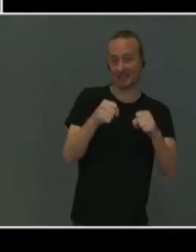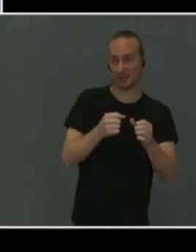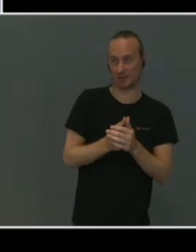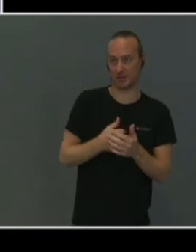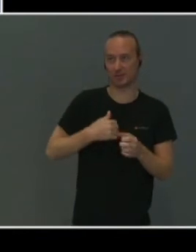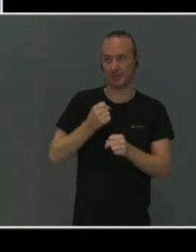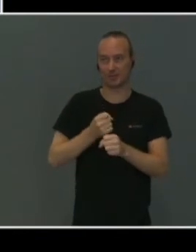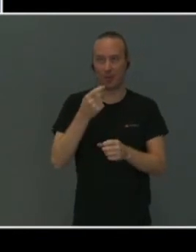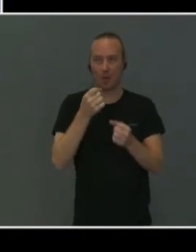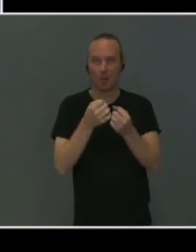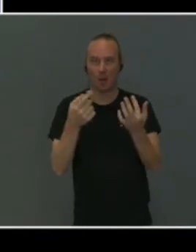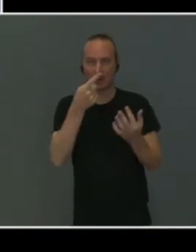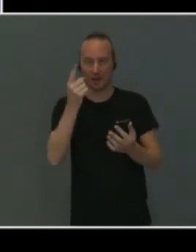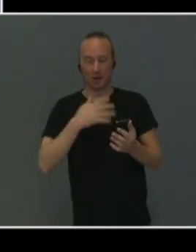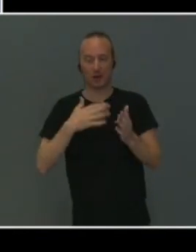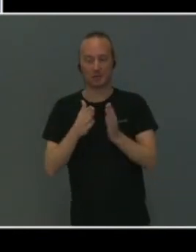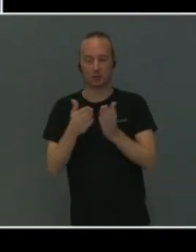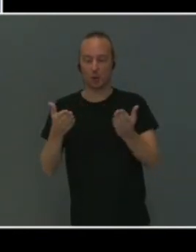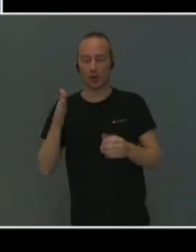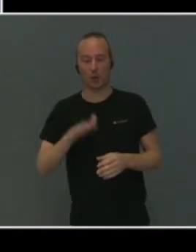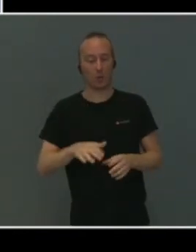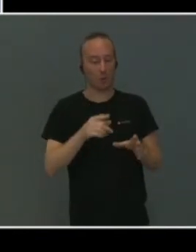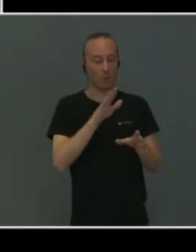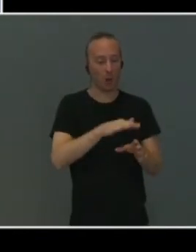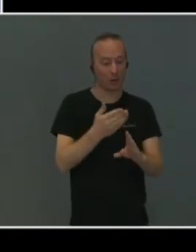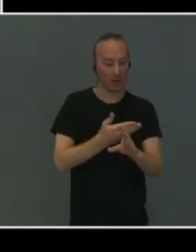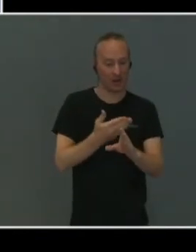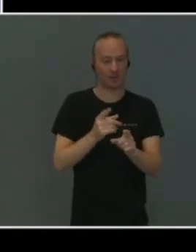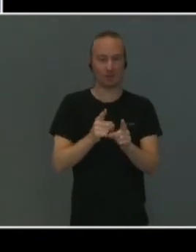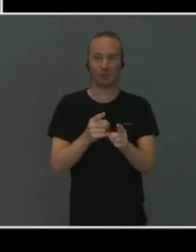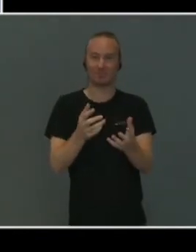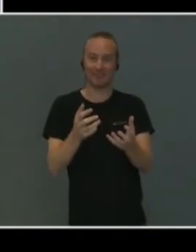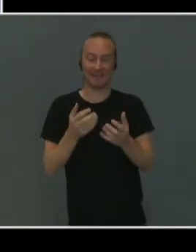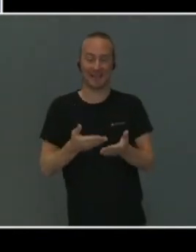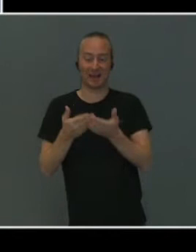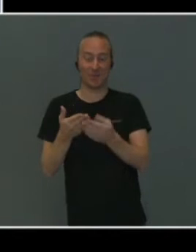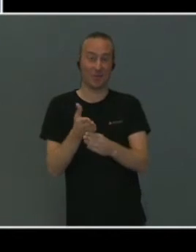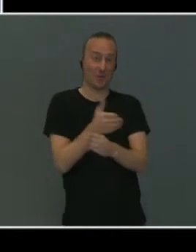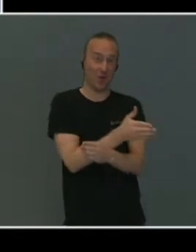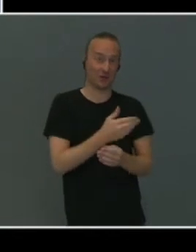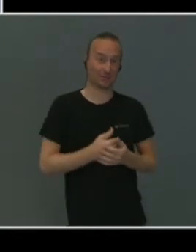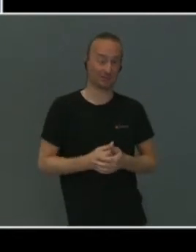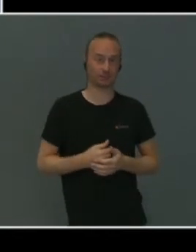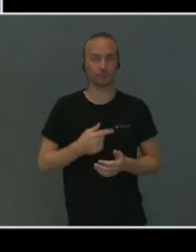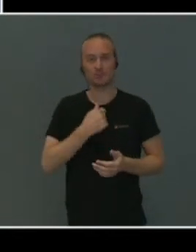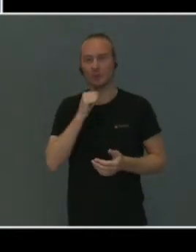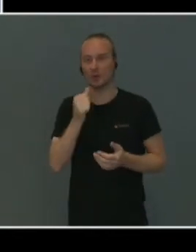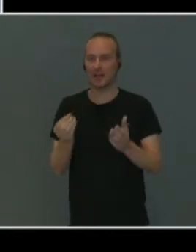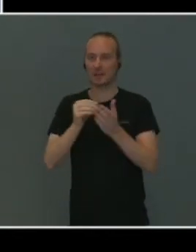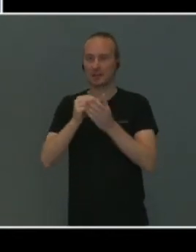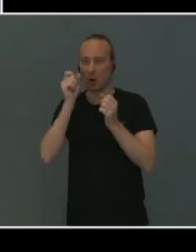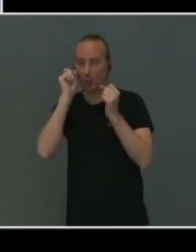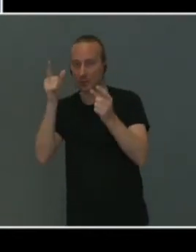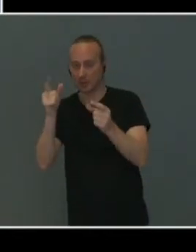har historier om elever og barn som hadde trengt at hjelpa kom før. Vi må være ekstra oppmerksomme i